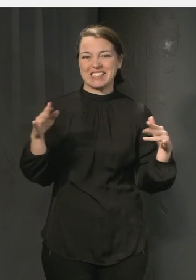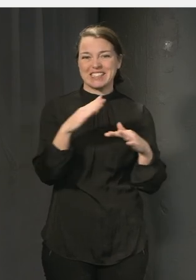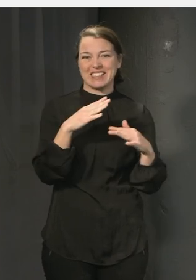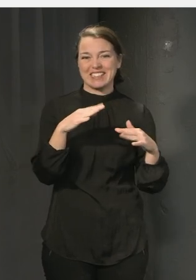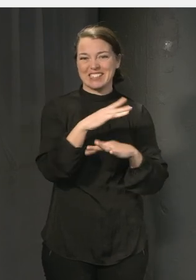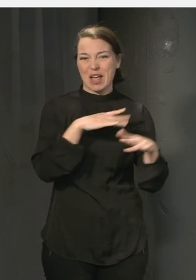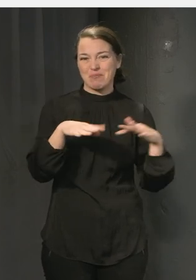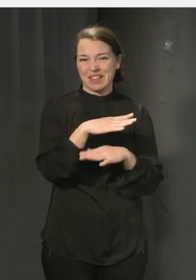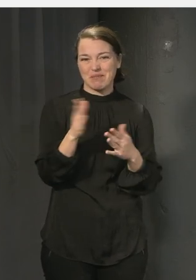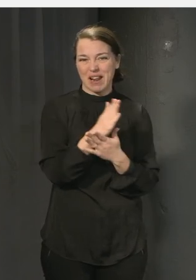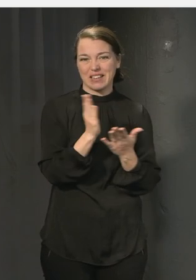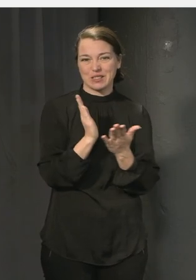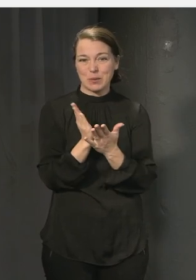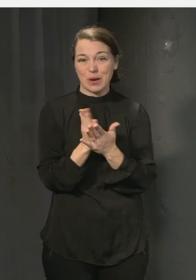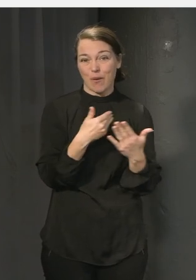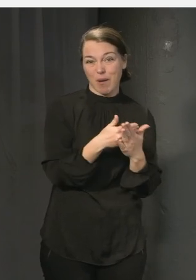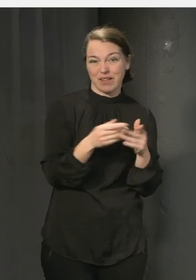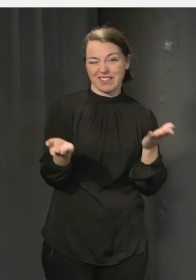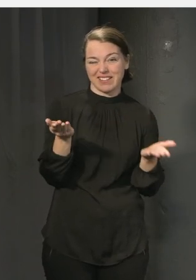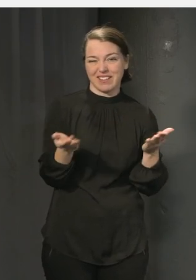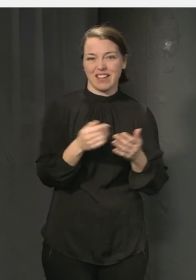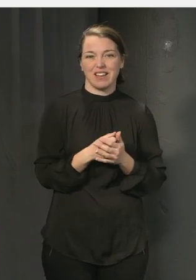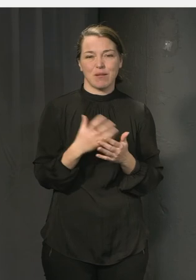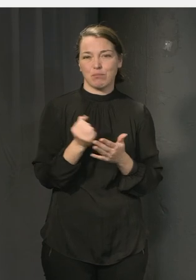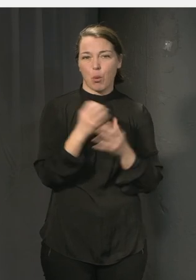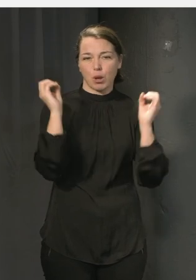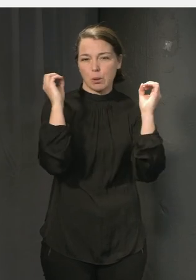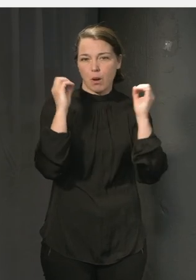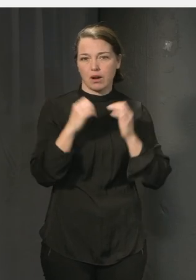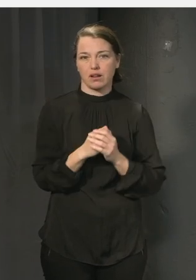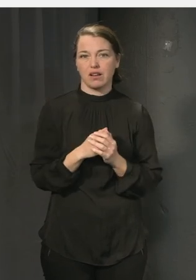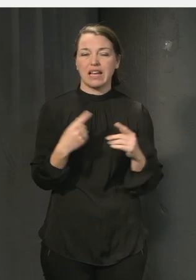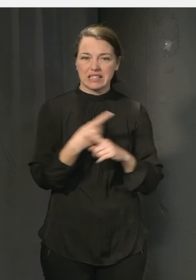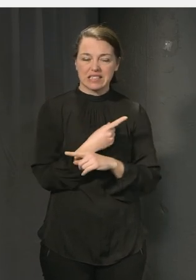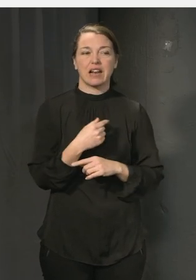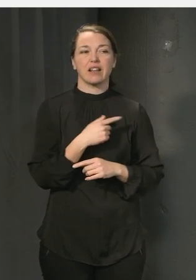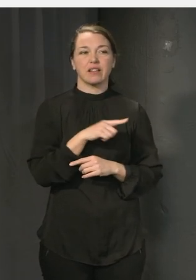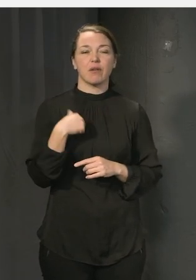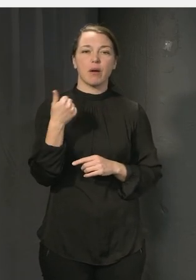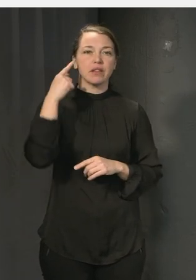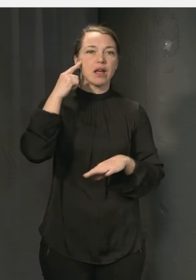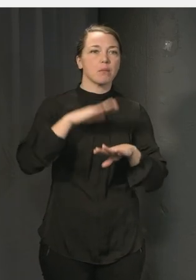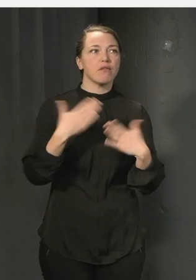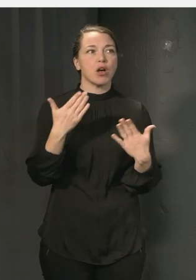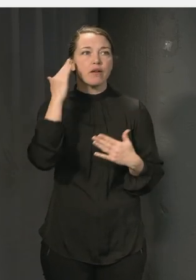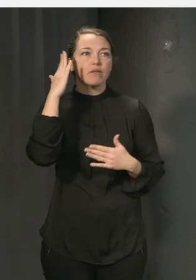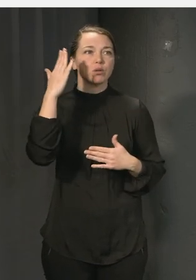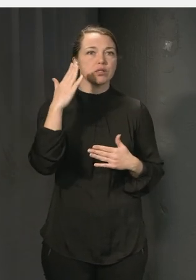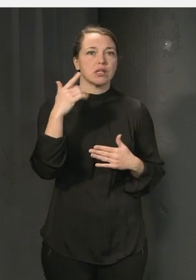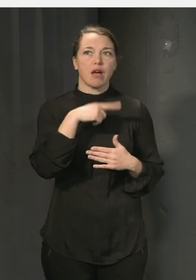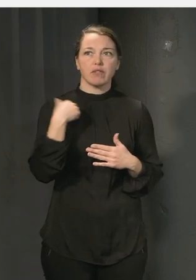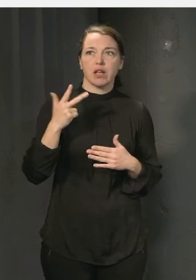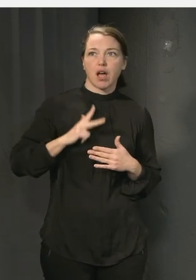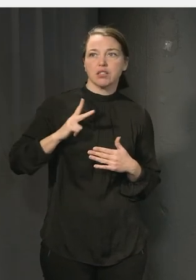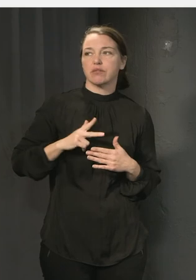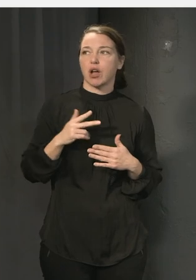har ju inte hunnit någonting utan man behöver naturligtvis samla sig kring vad man som vuxen behöver ta ansvar för tillsammans med andra